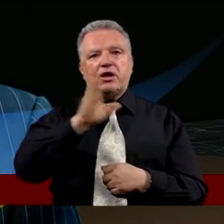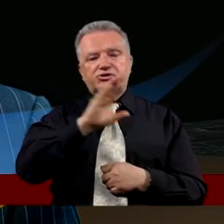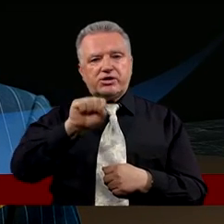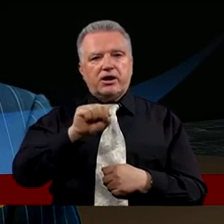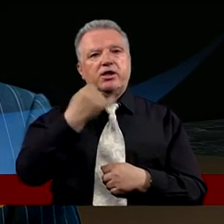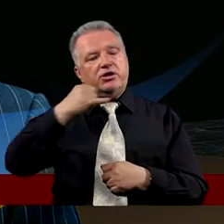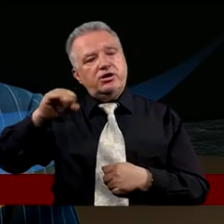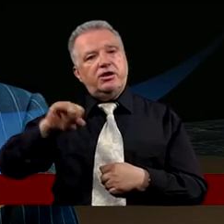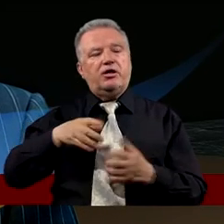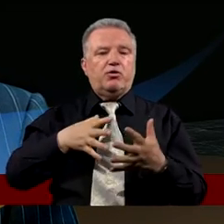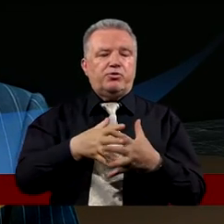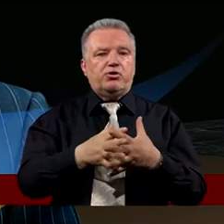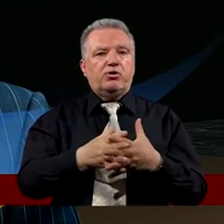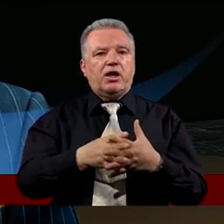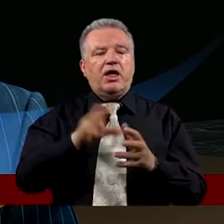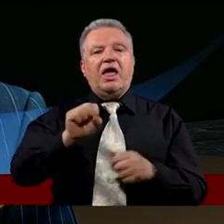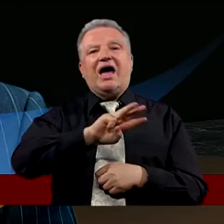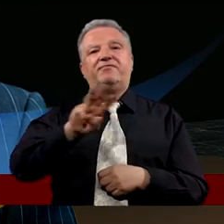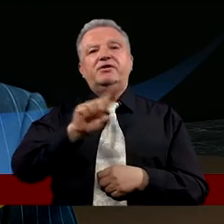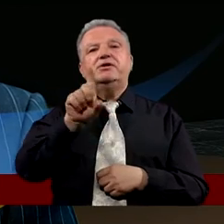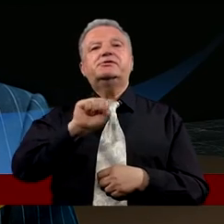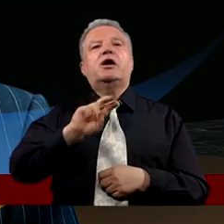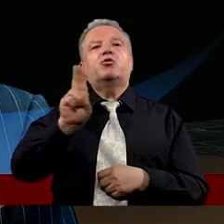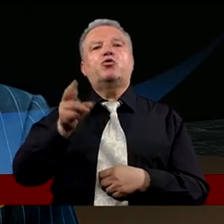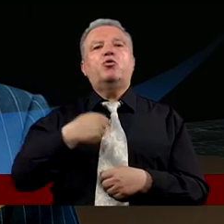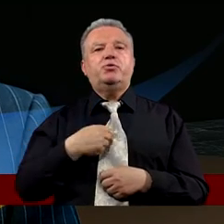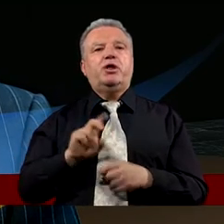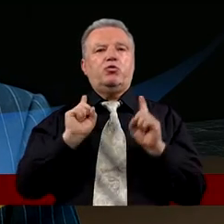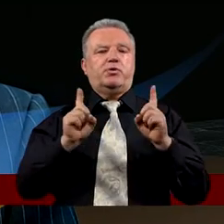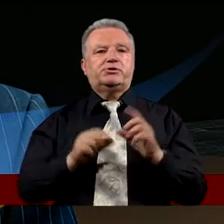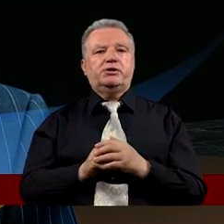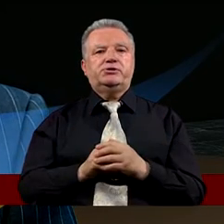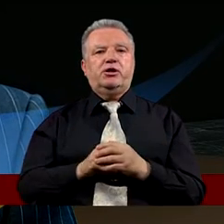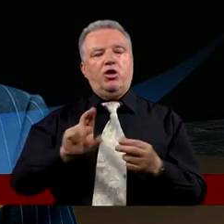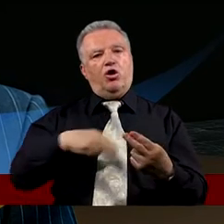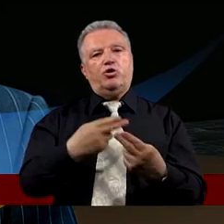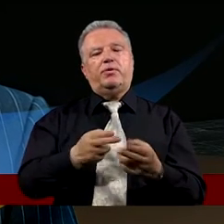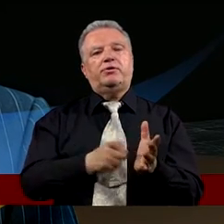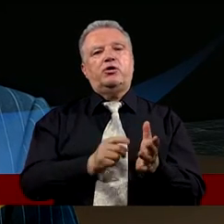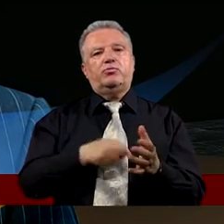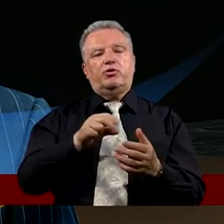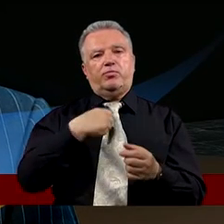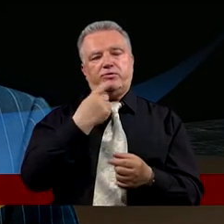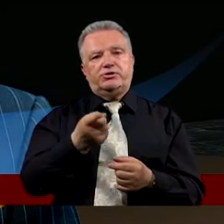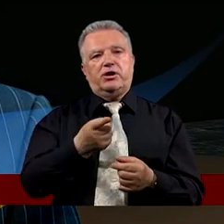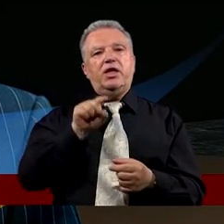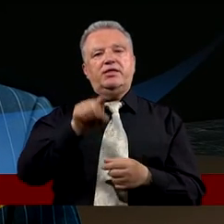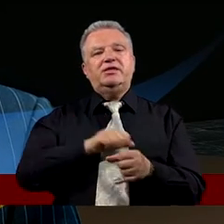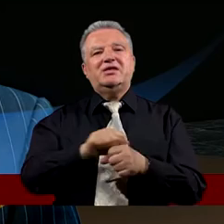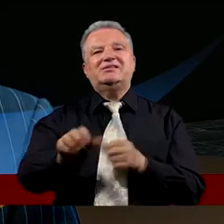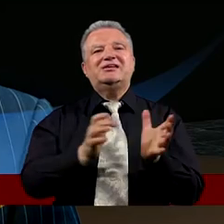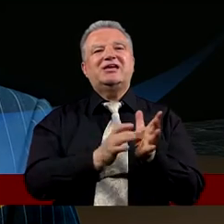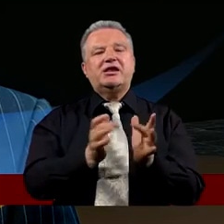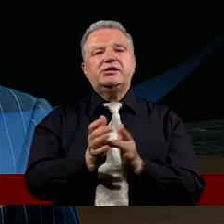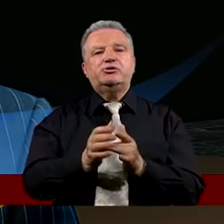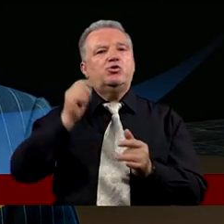proroków. On im mówi A wy za kogo mnie uważacie? A odpowiadając Szymon Piotr rzekł Tyś